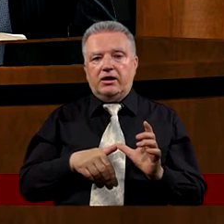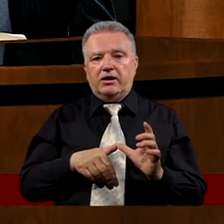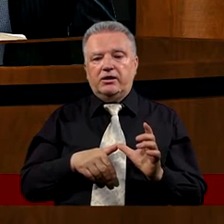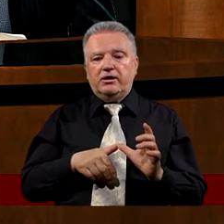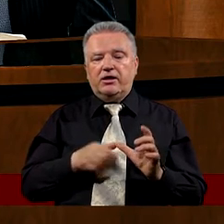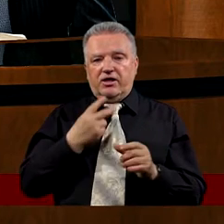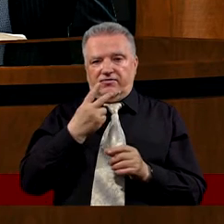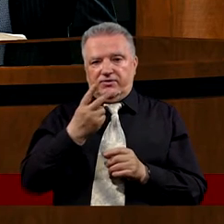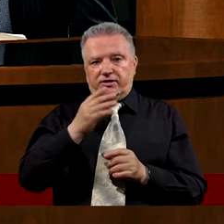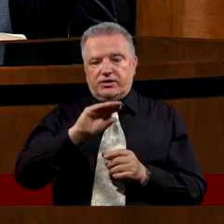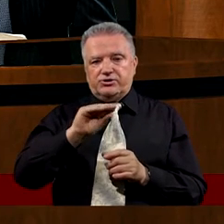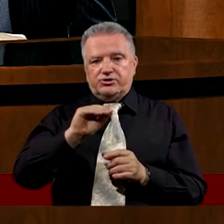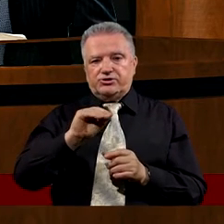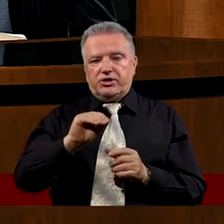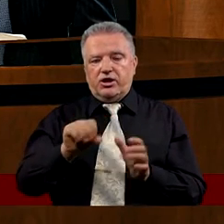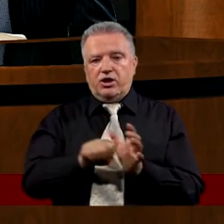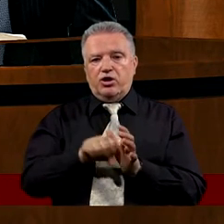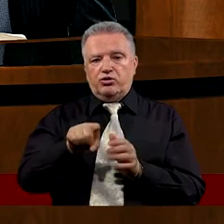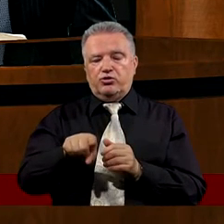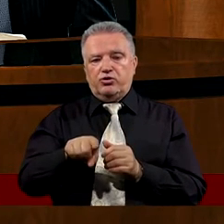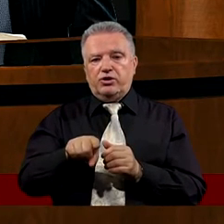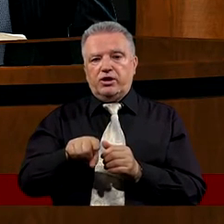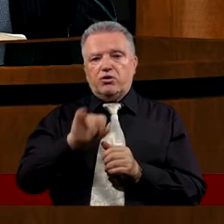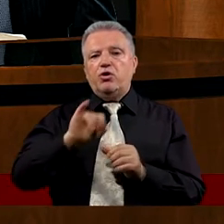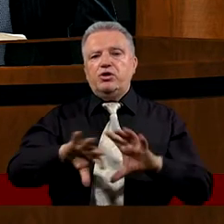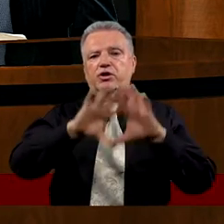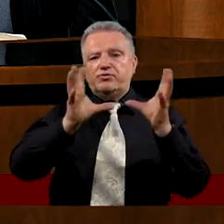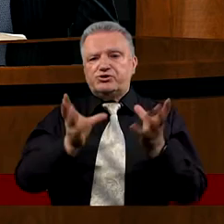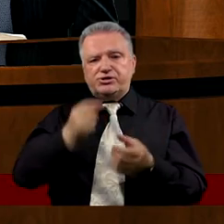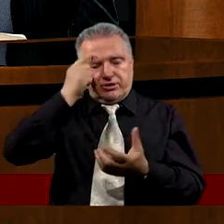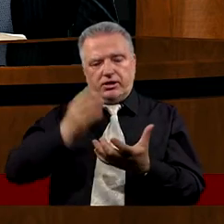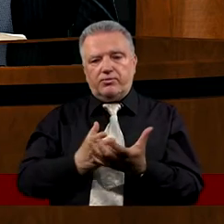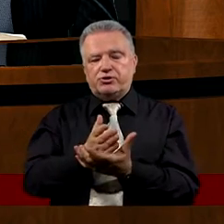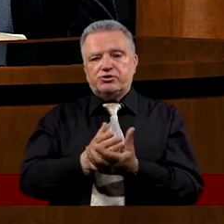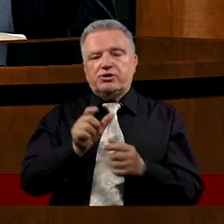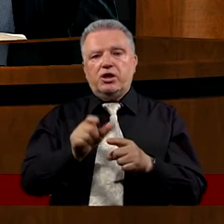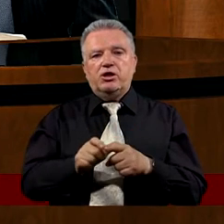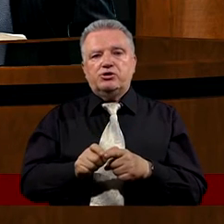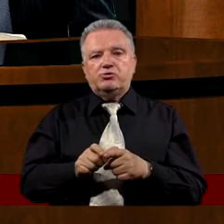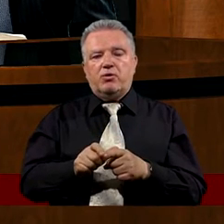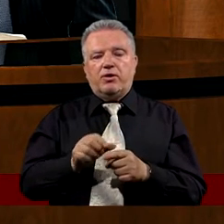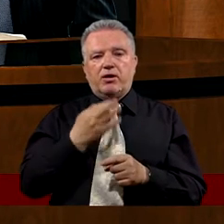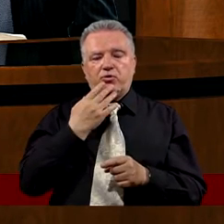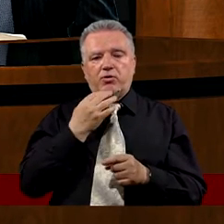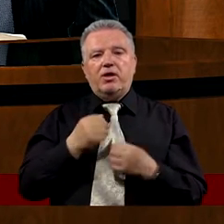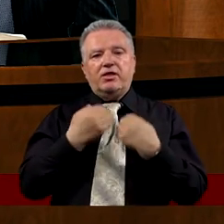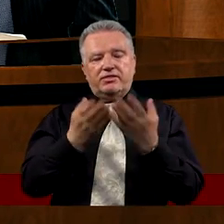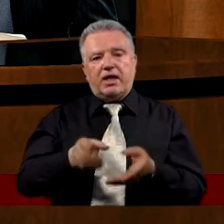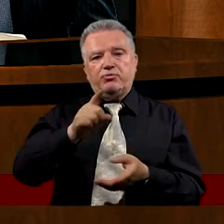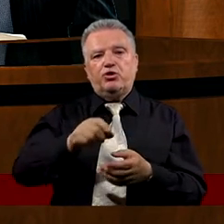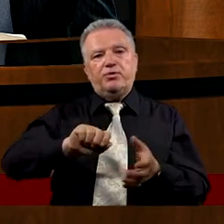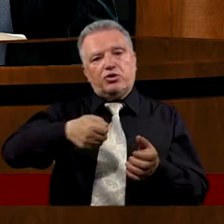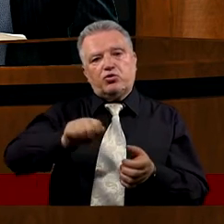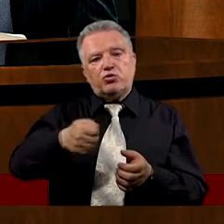Pisma Świętego Widać, że właściwie do niego Ale i do wszystkich wierzących Słowa dam Ci klucze